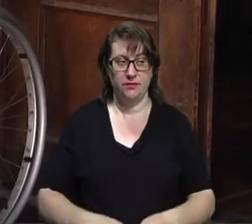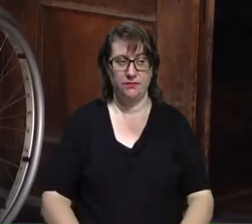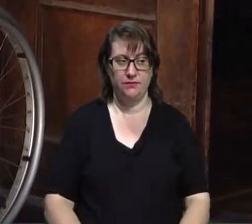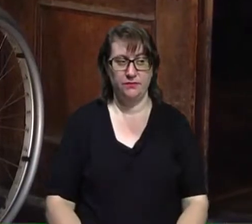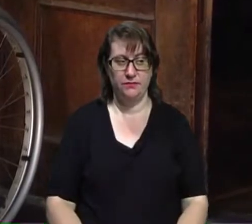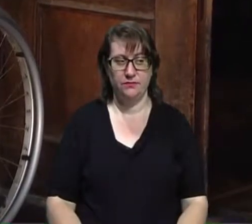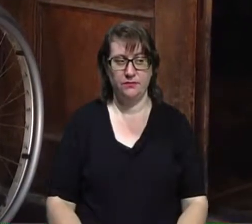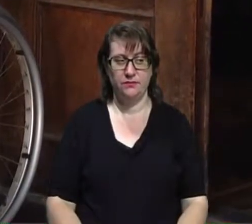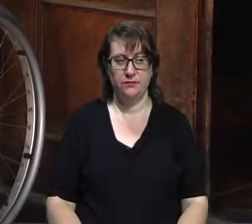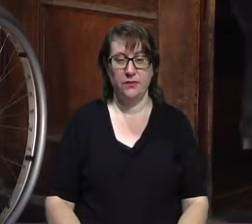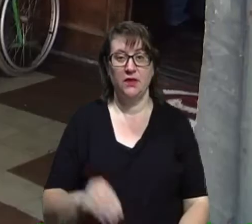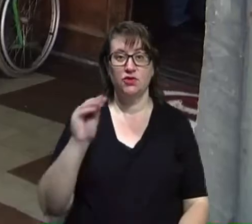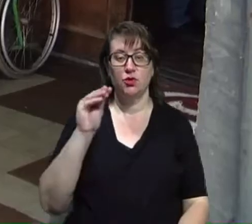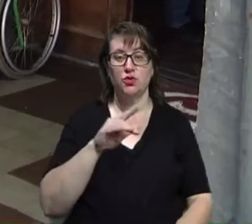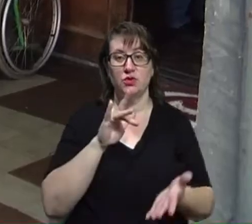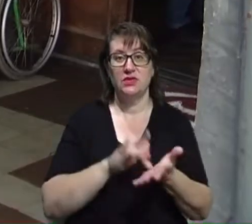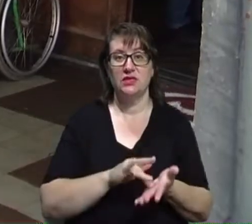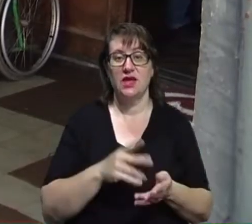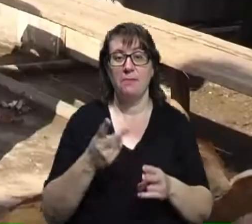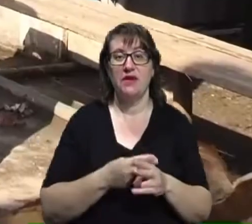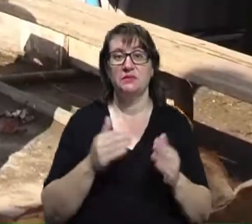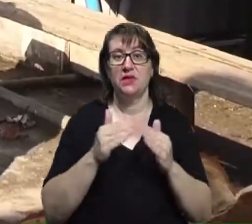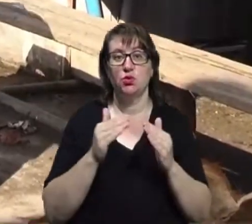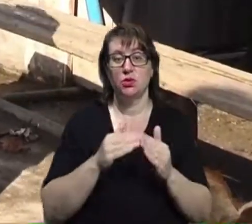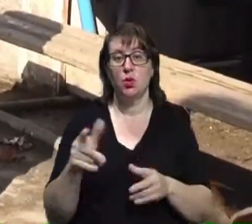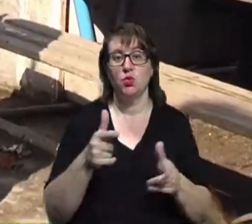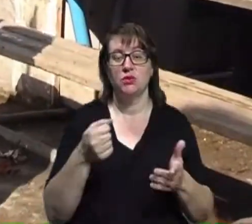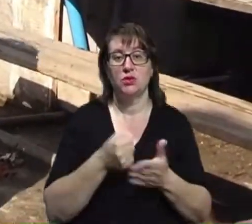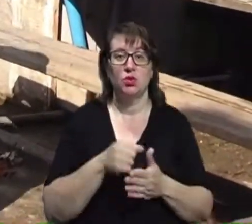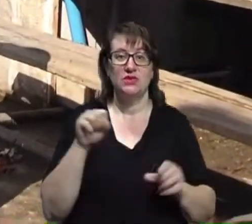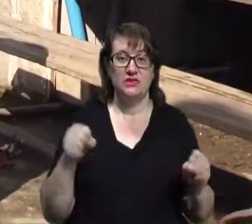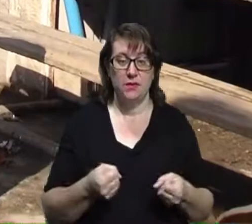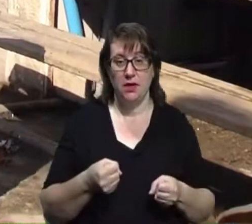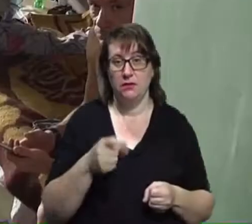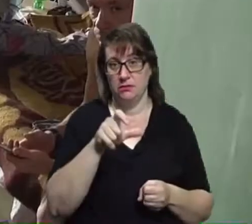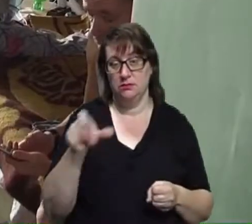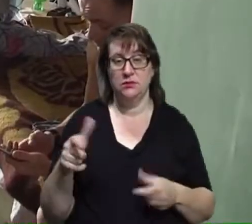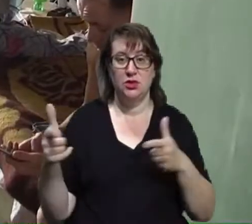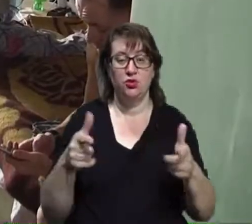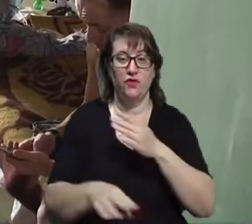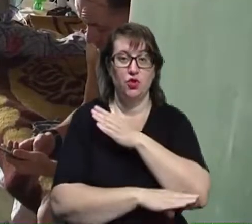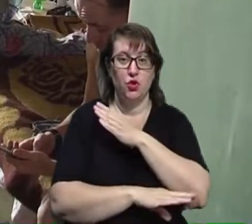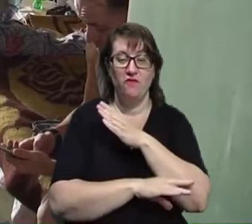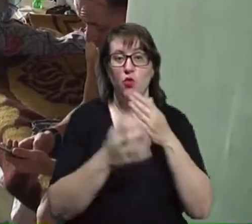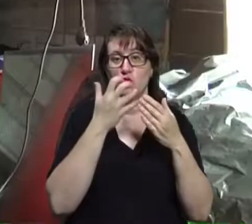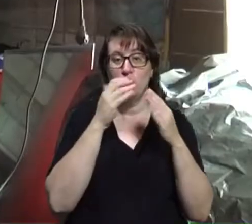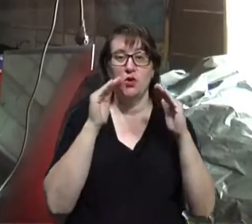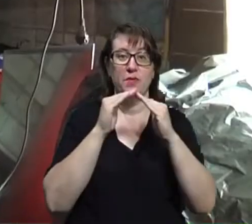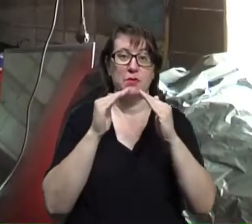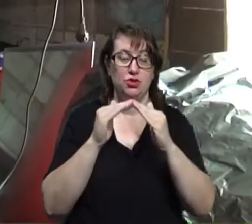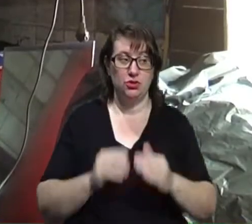У Житомирському центрі безпритульних готуються до зими. Підопічні заготовлюють дрова та утеплюють приміщення.